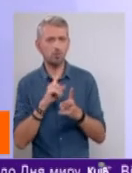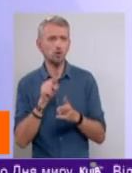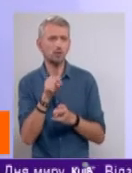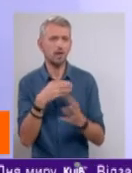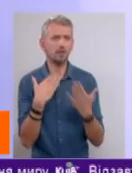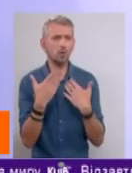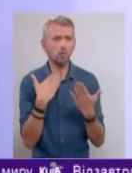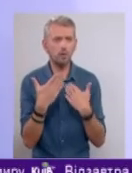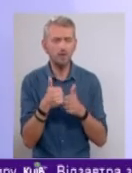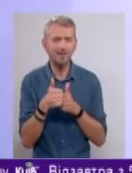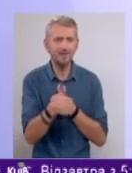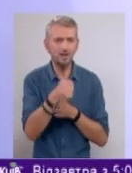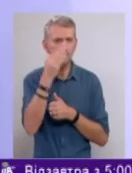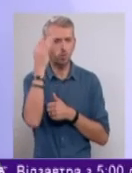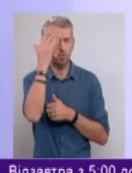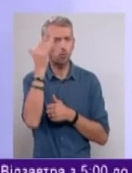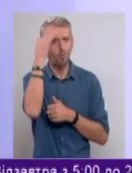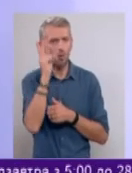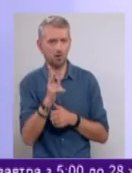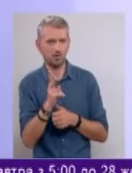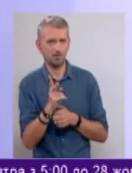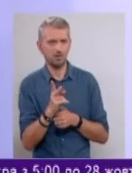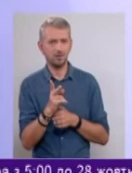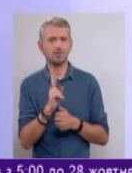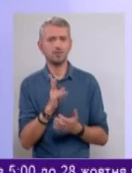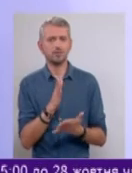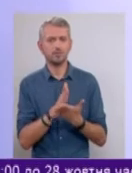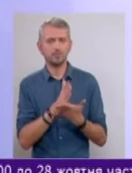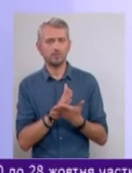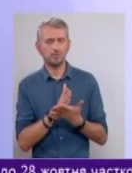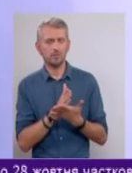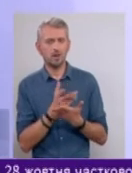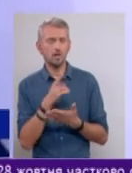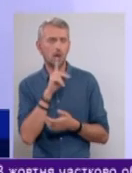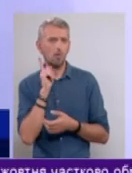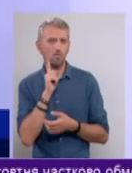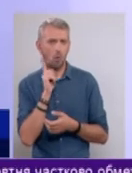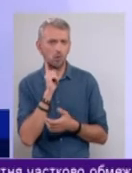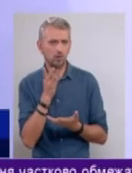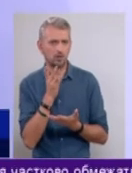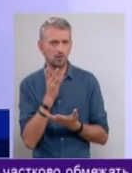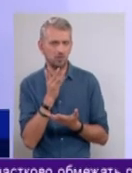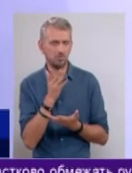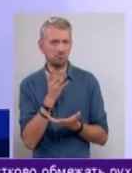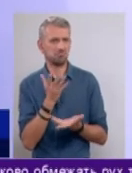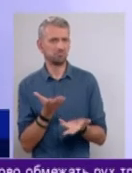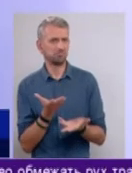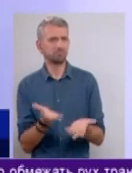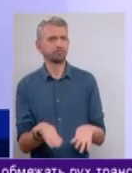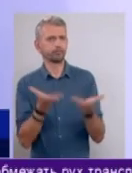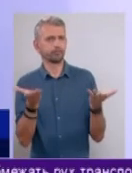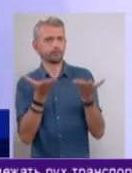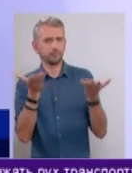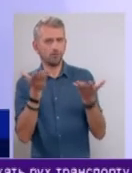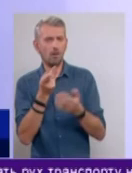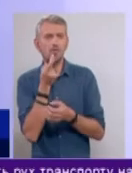спілкувалися лідери думок, які являються для молоді, власне, репрезентативними. Бо не завжди,